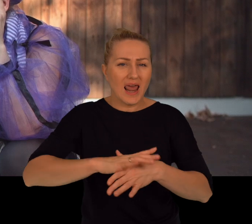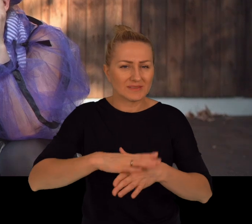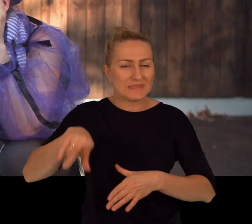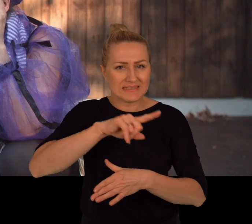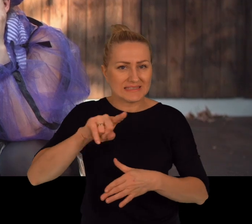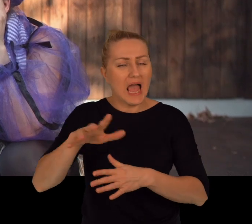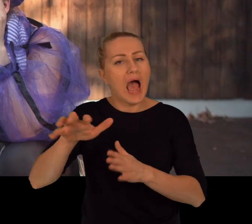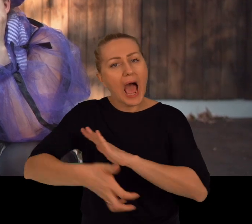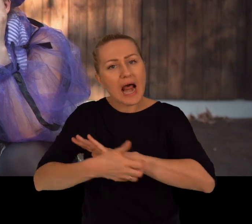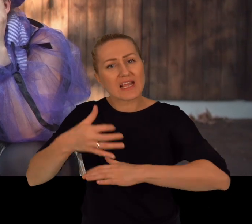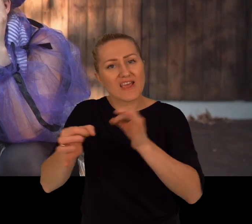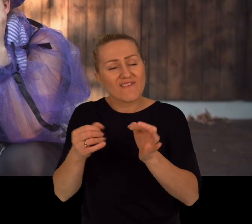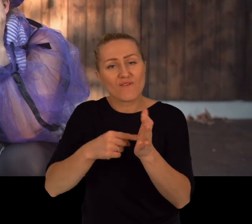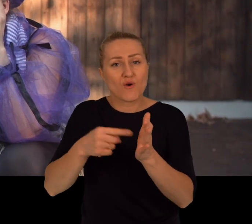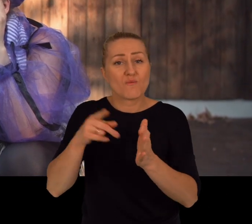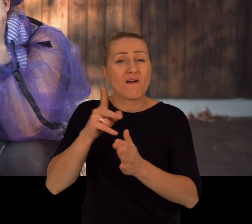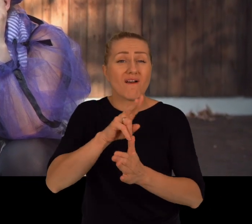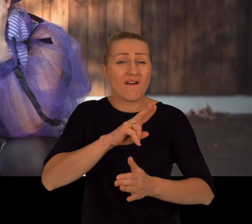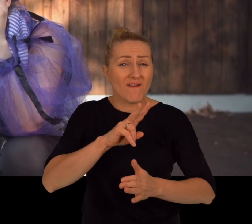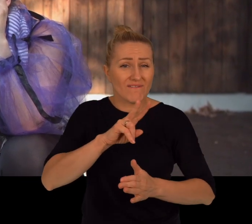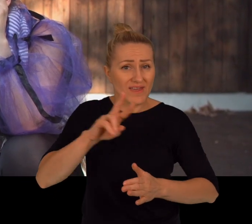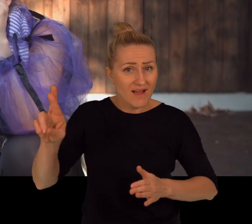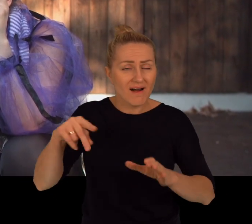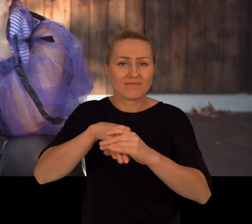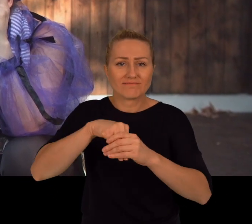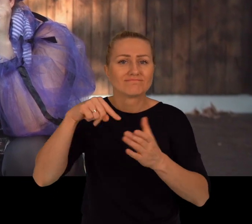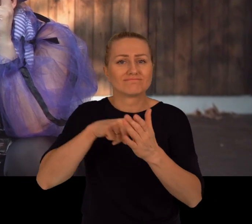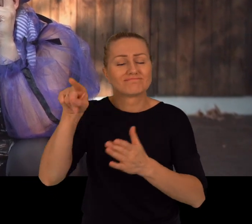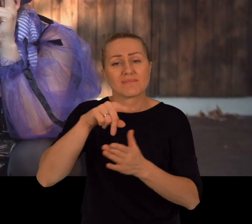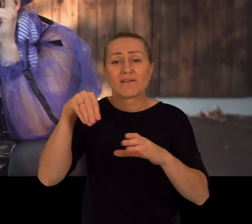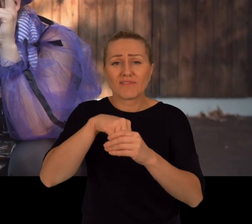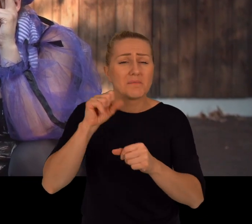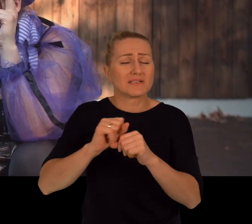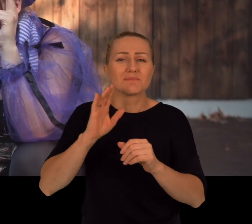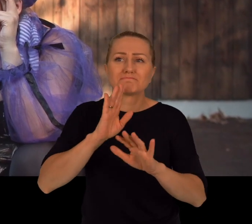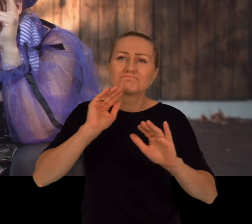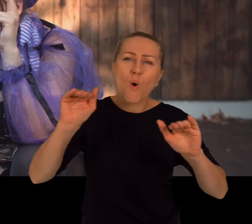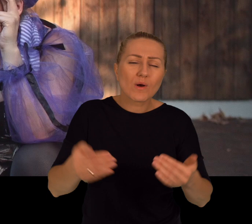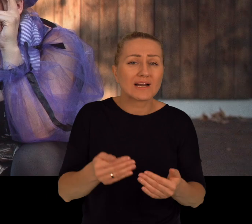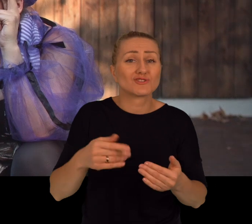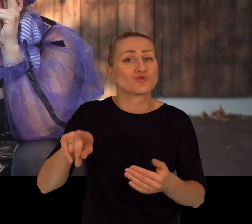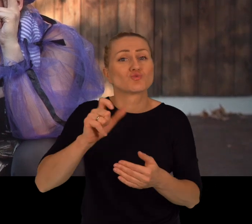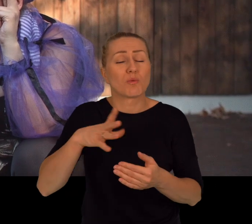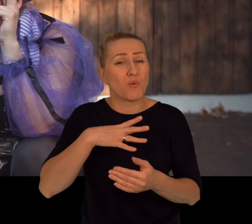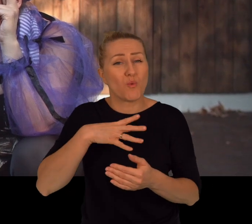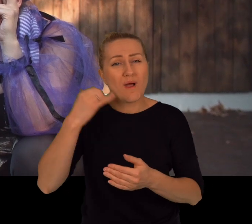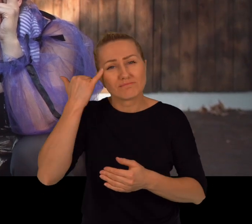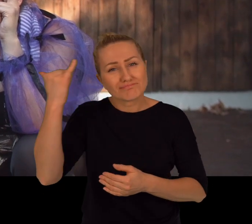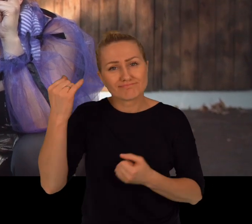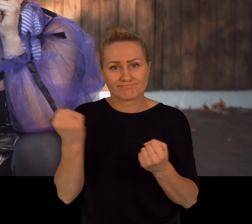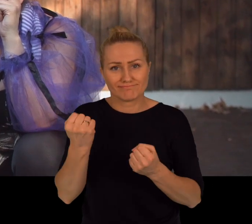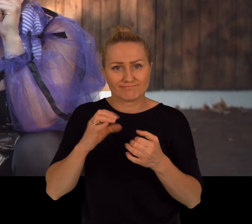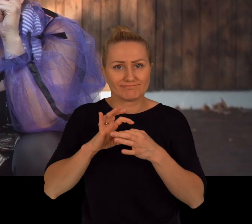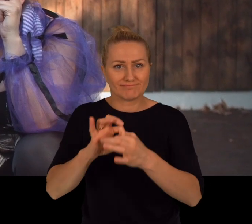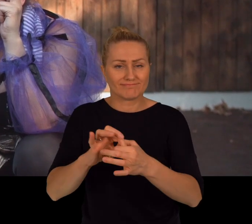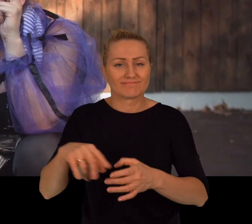wirtualne, które oczywiście wynika z tego, co stało się w pewnym momencie taką